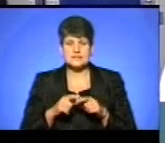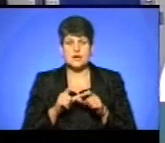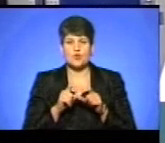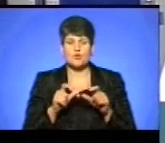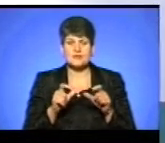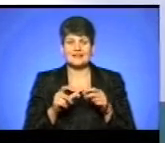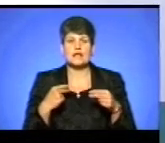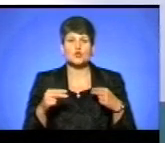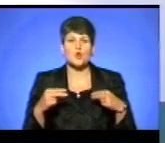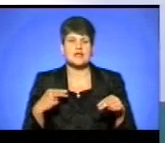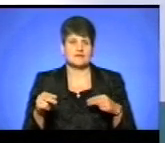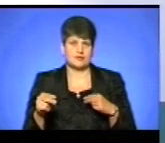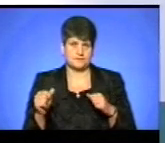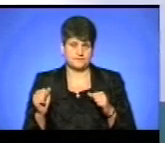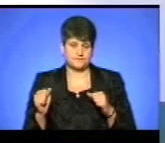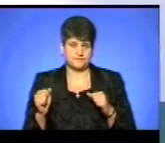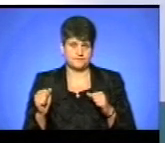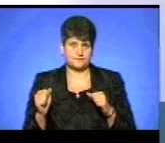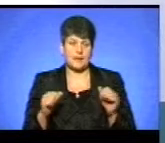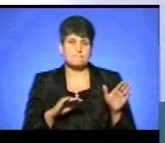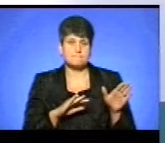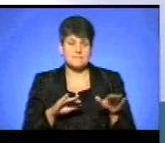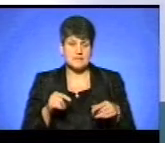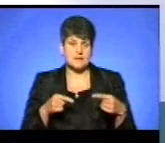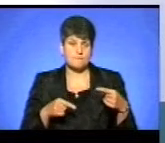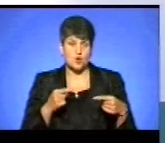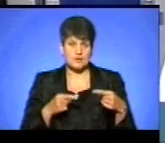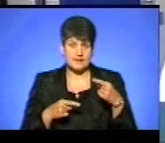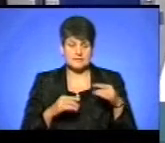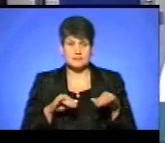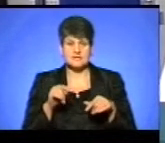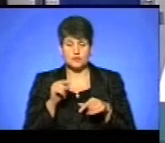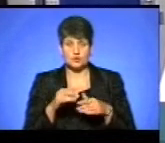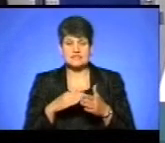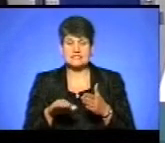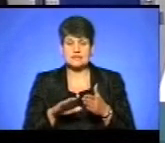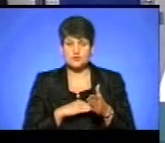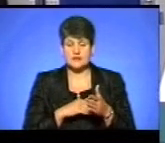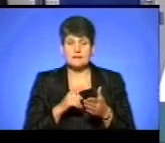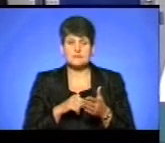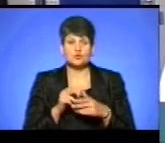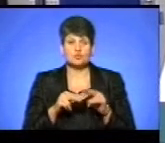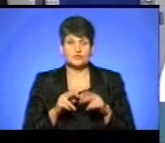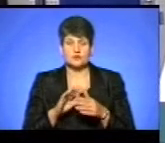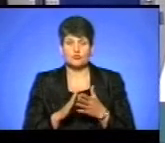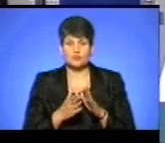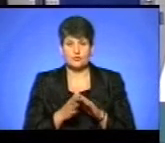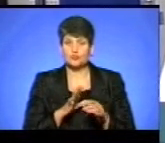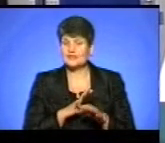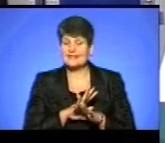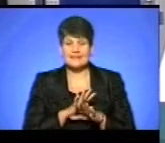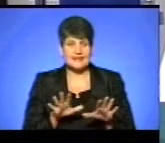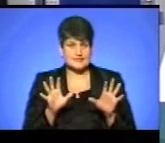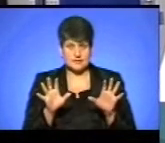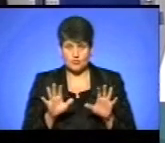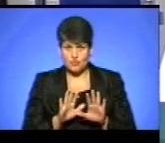об'єкти торгівлі. Після протестів, після того, як скласували містобудівні умови, оскільки вони були знову-таки незаконними,